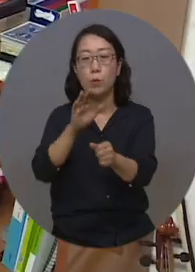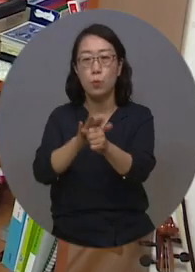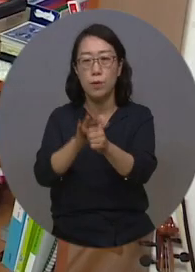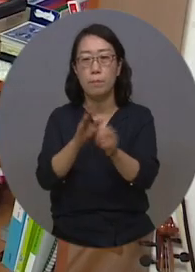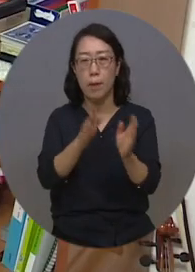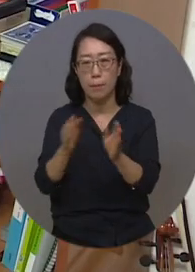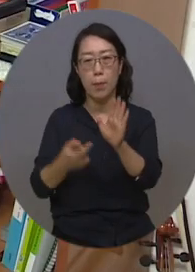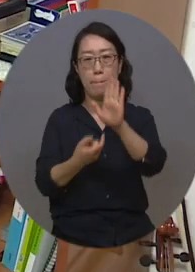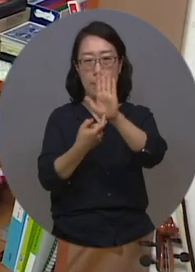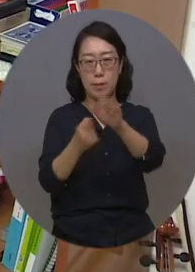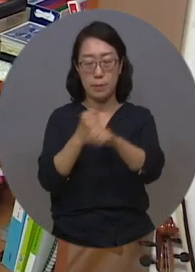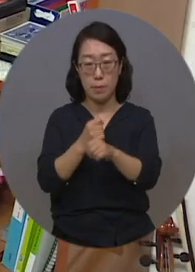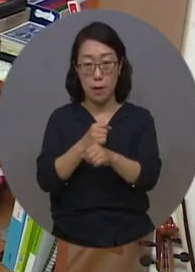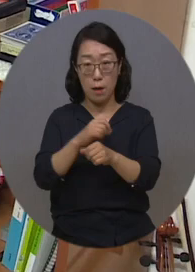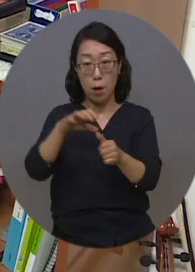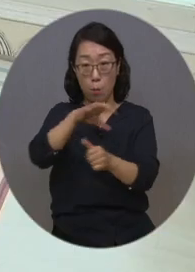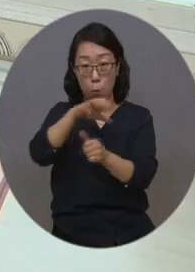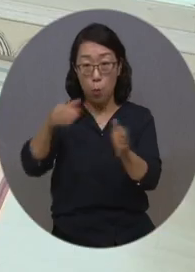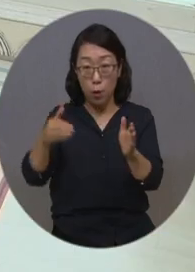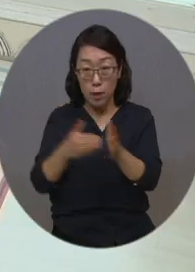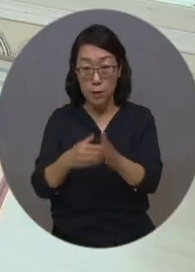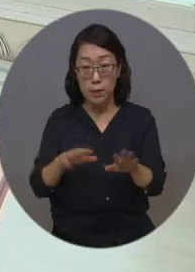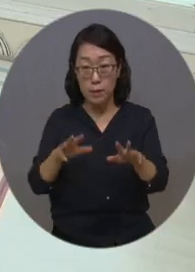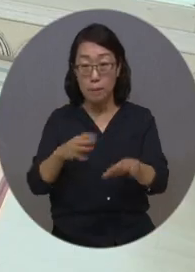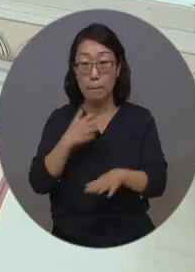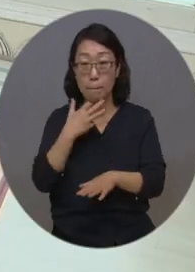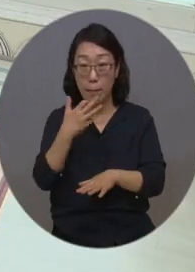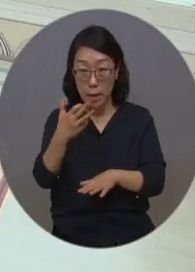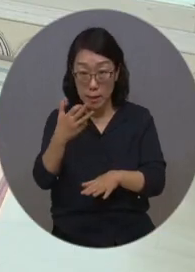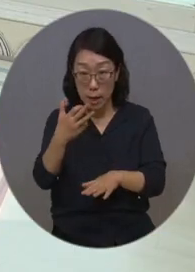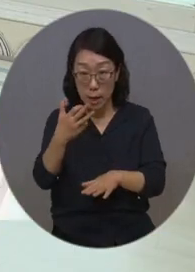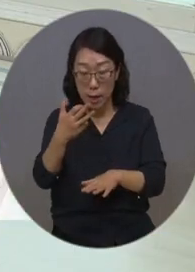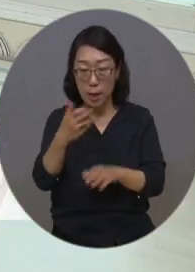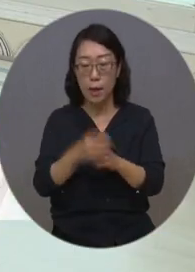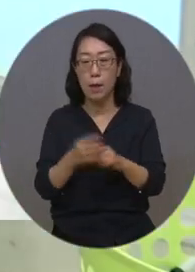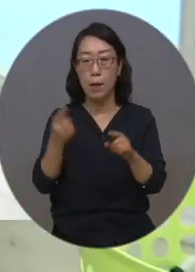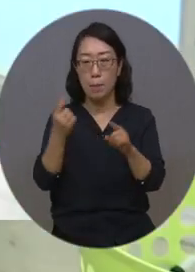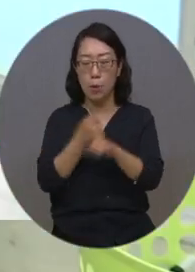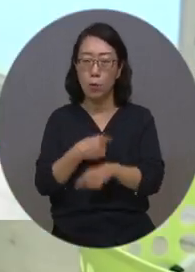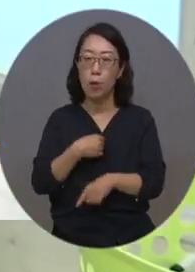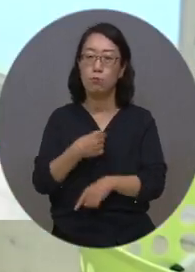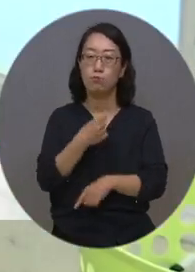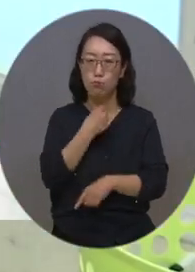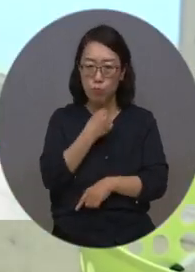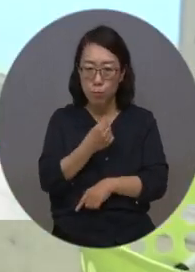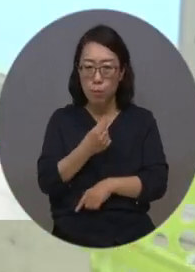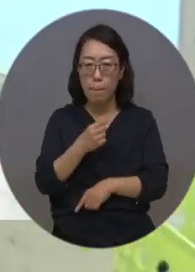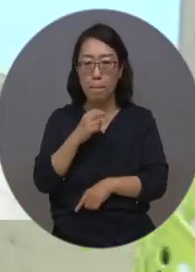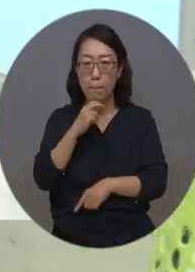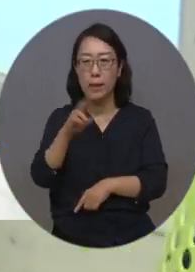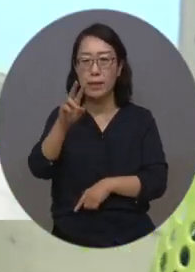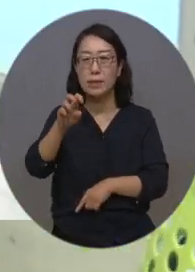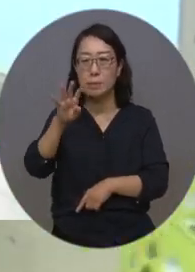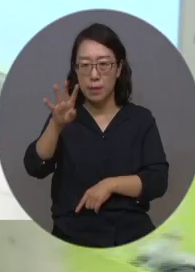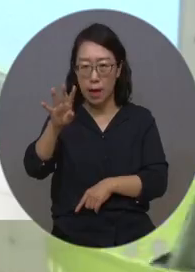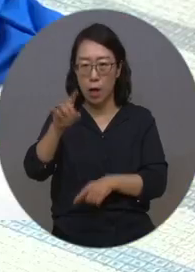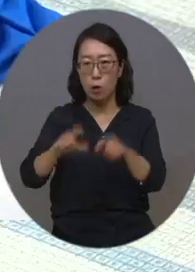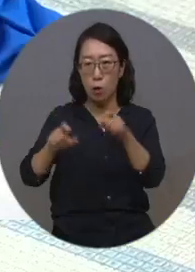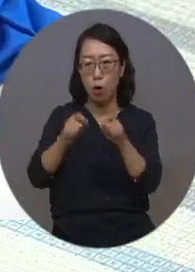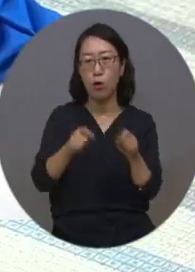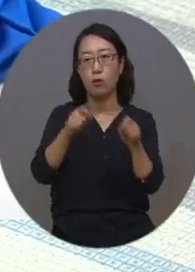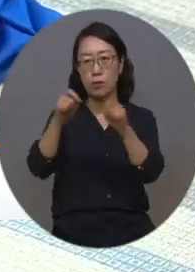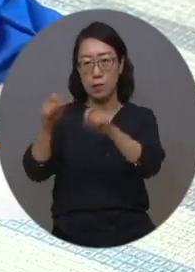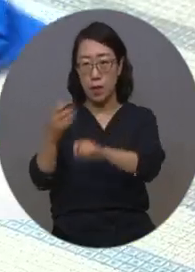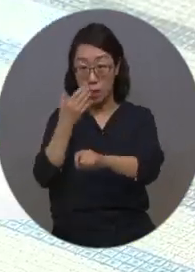우선 보호가 종료되는 나이를 현행 만 18세에서 본인 의사에 따라 만 24세까지 연장할 수